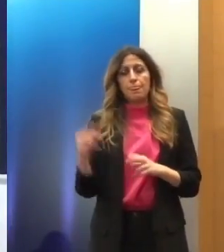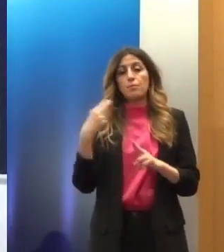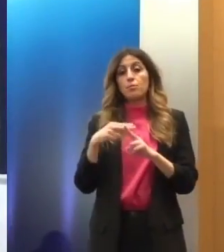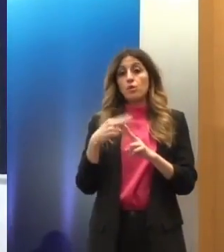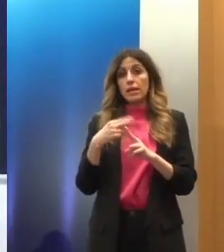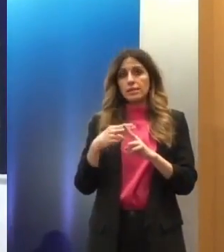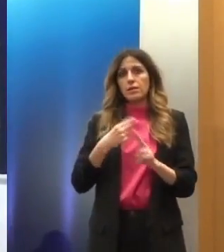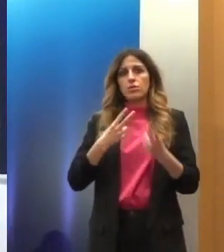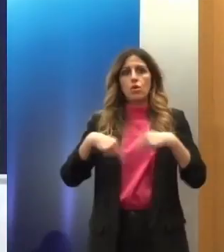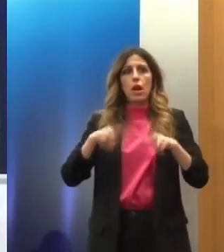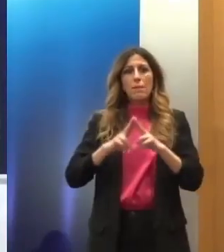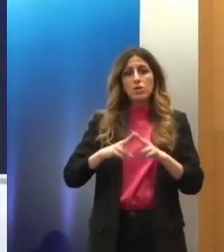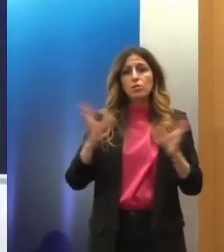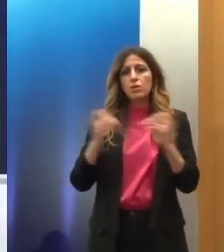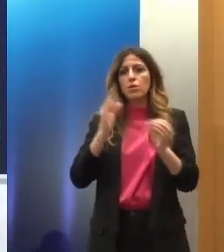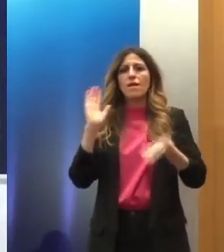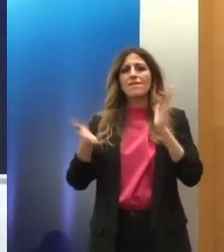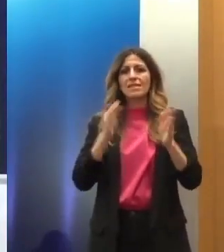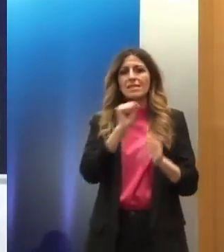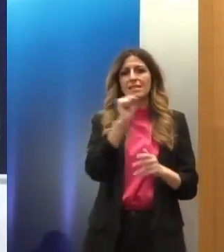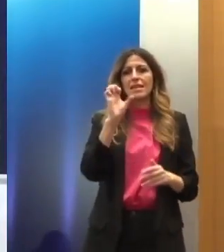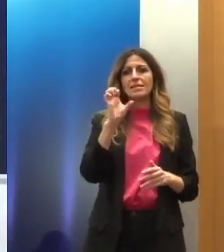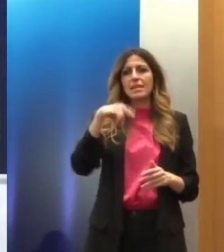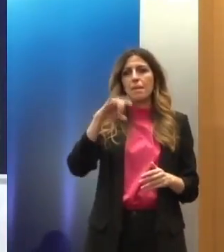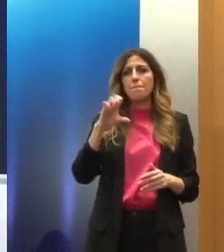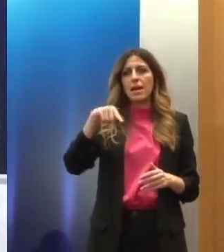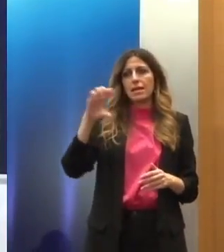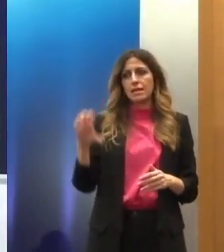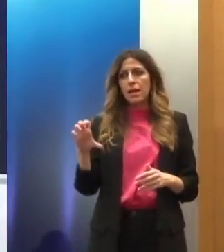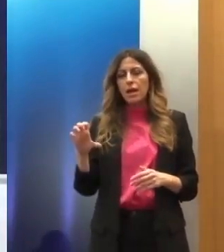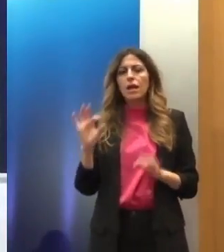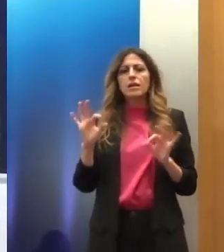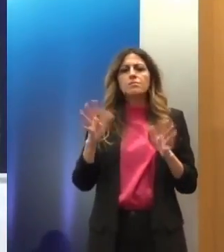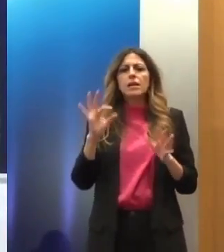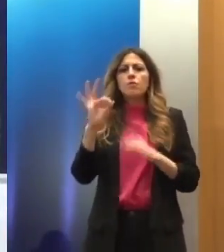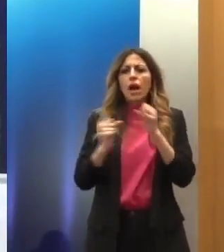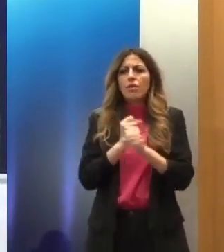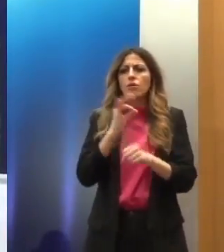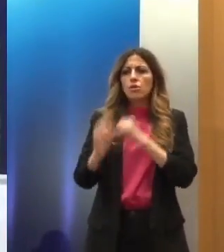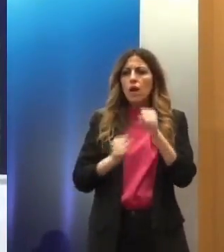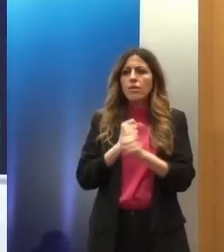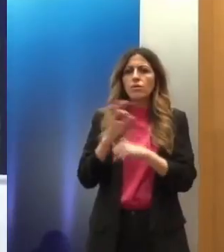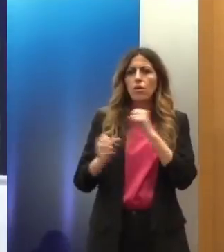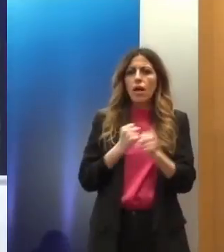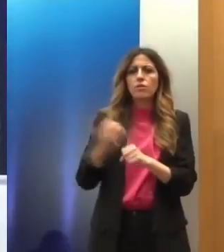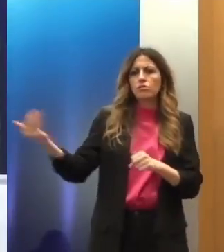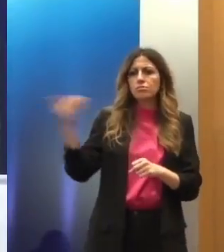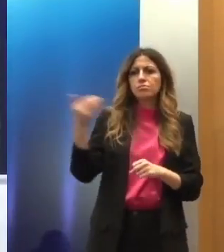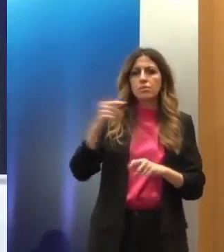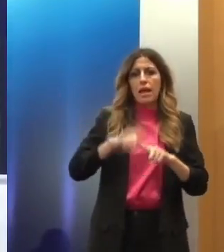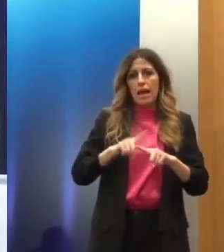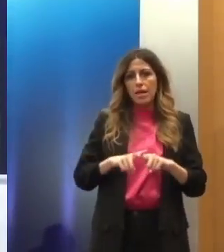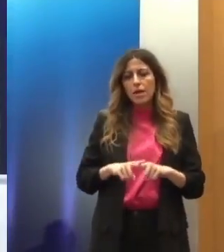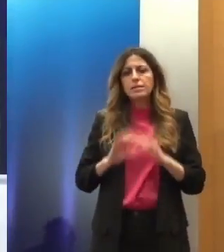Κατάδοβασης Ανιστεριών ΙΣΕΠΕΤΕ, όπως επωνομάζεται, με τις σχεδόν ετήσιες επισκέψεις της στην Ελλάδα και τη διαρκή